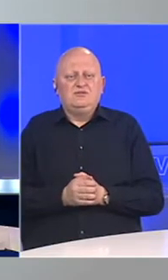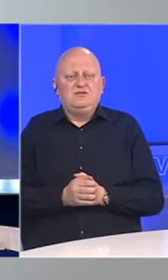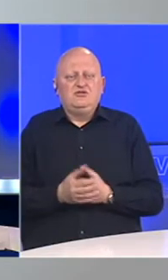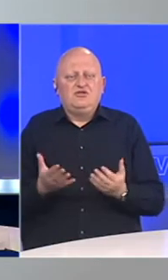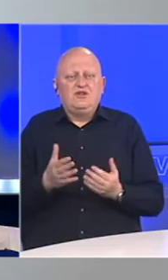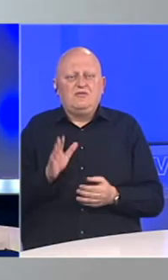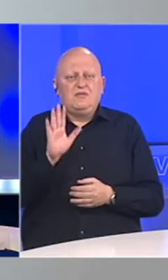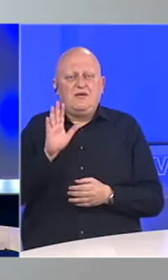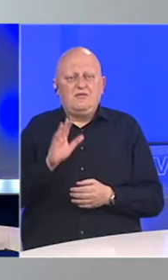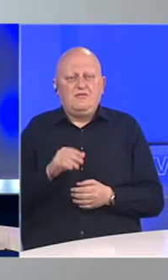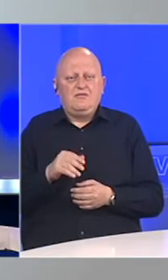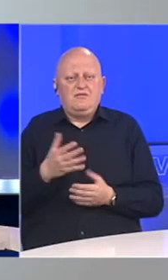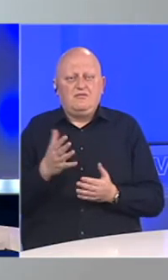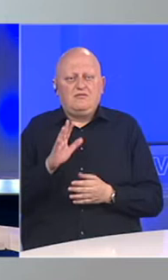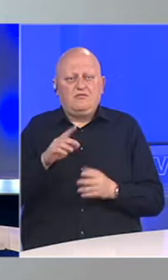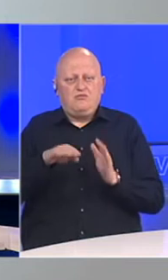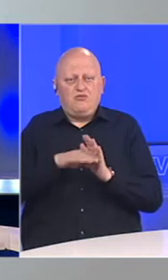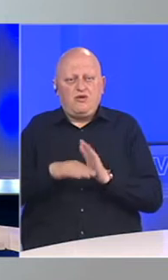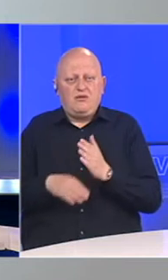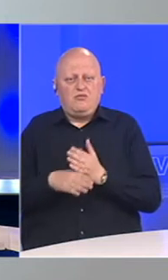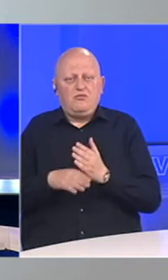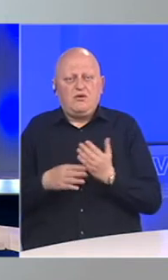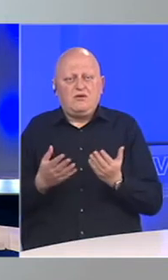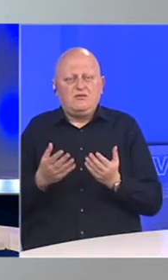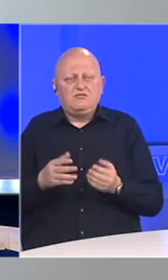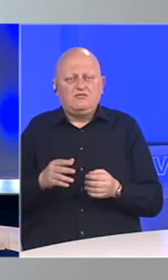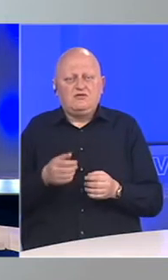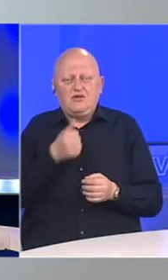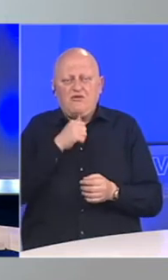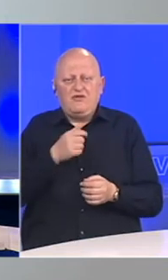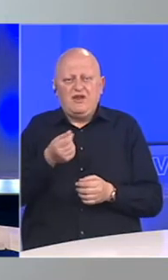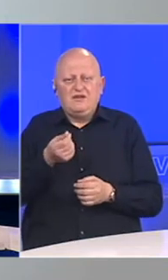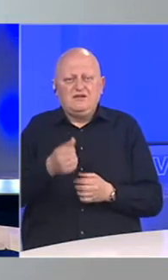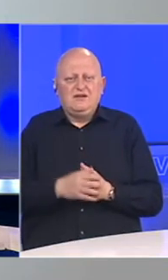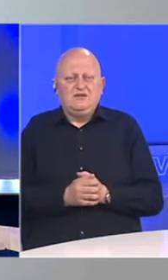Kako će se taj program pomoći odvijati i kako će biti finansiran?